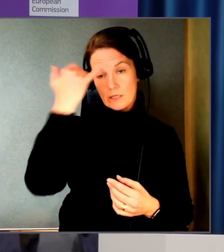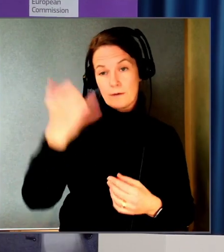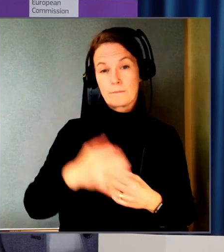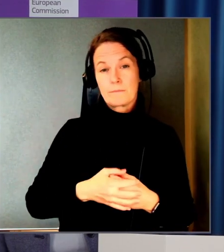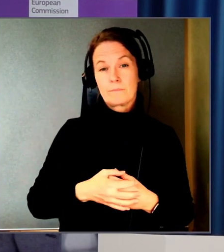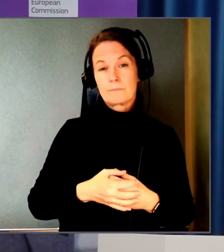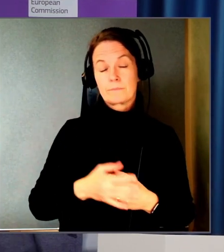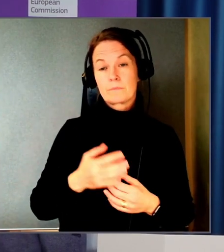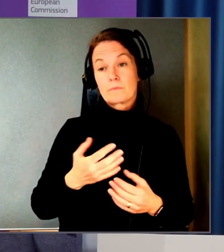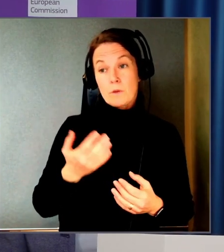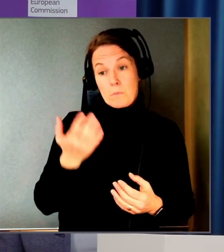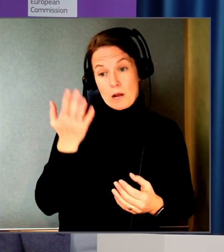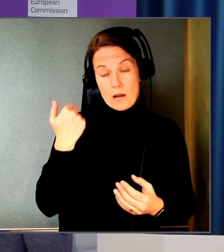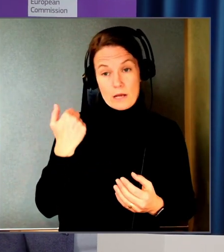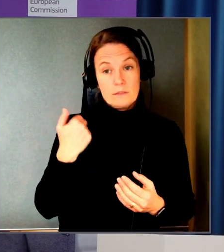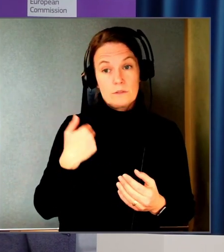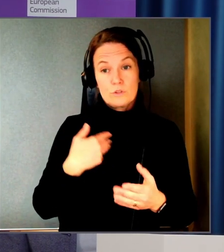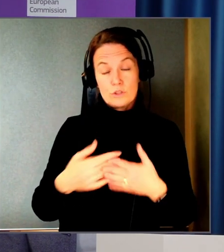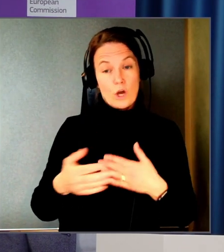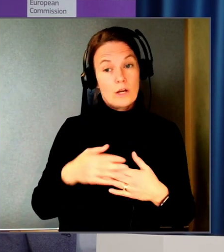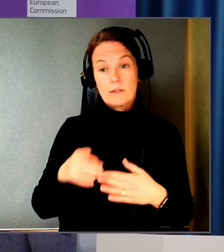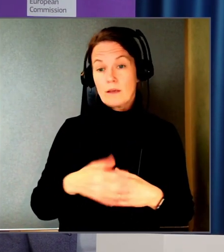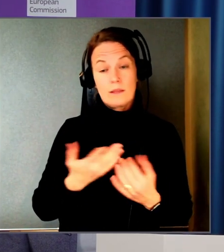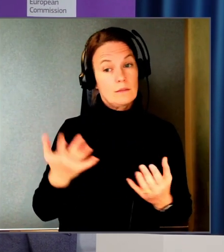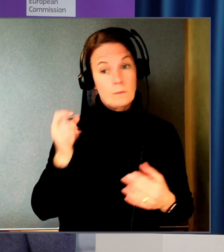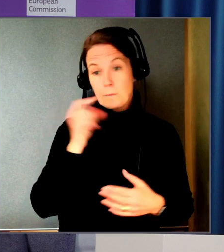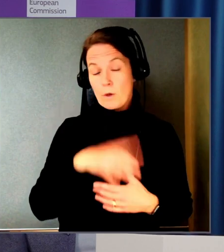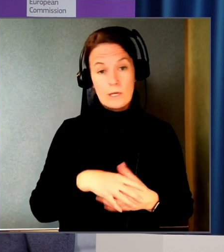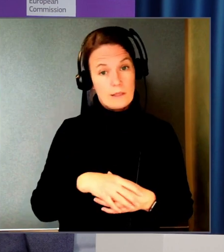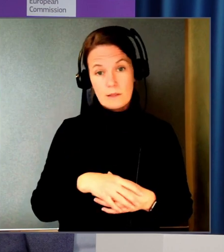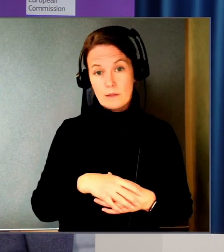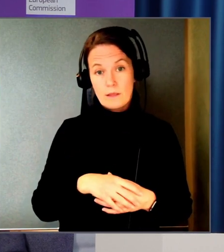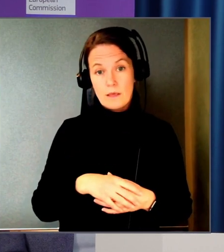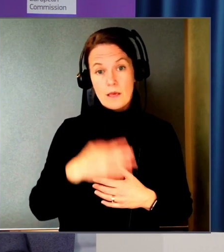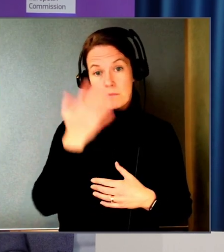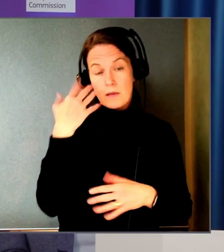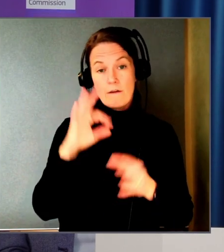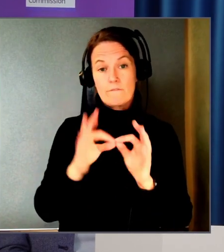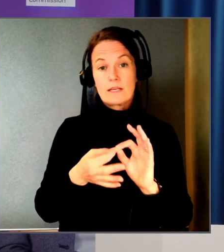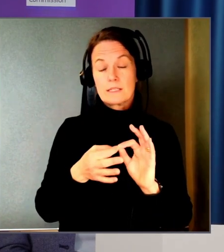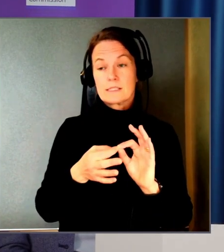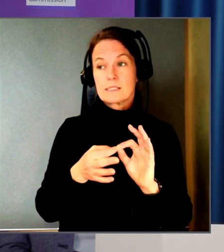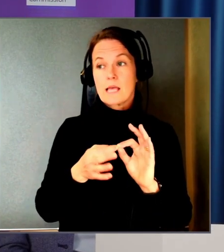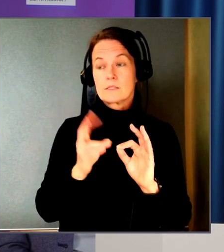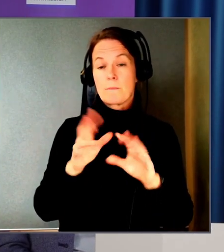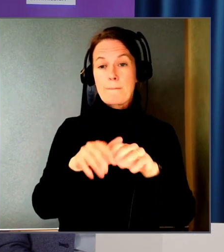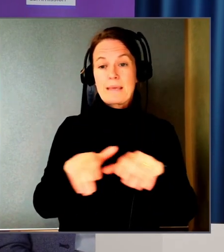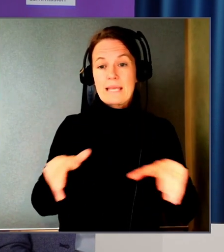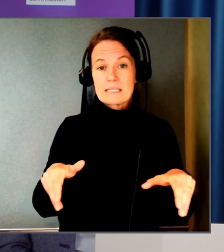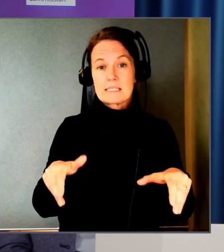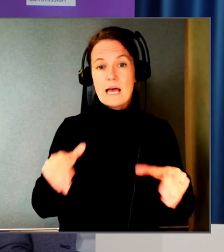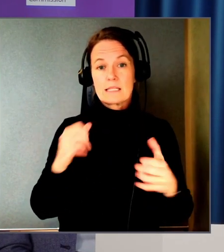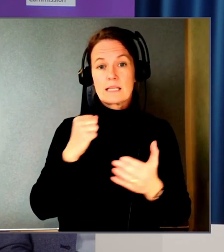Och det är ju inte omöjligt att göra det. Man skulle ju kunna fixa en liten begränsad certifiering.